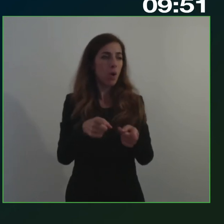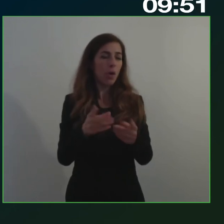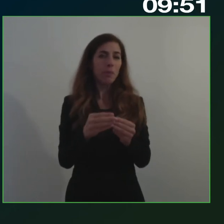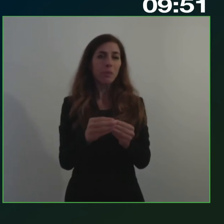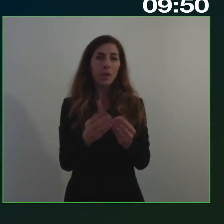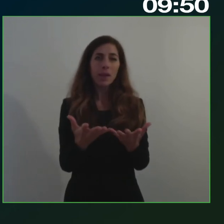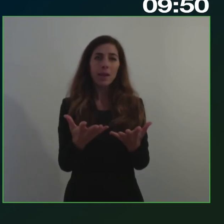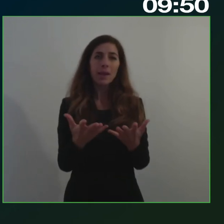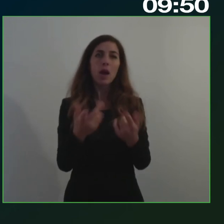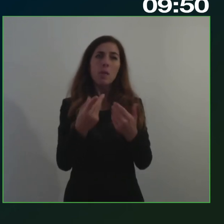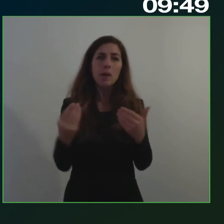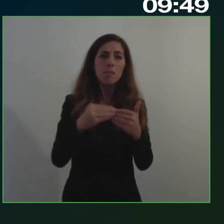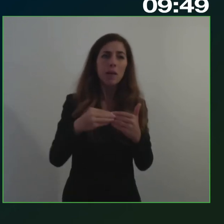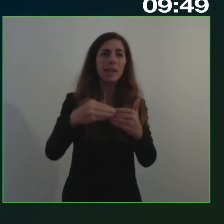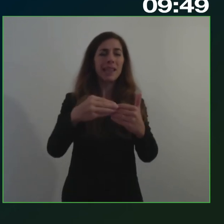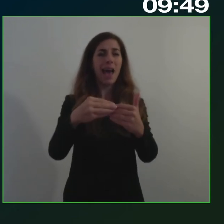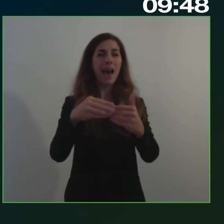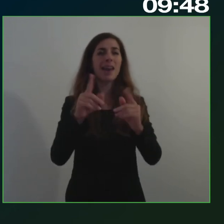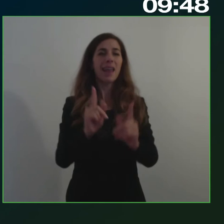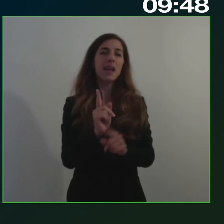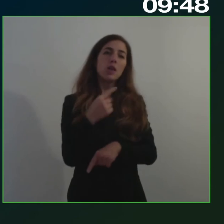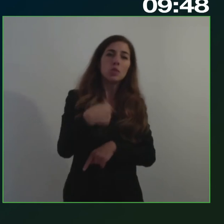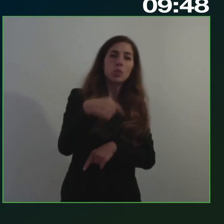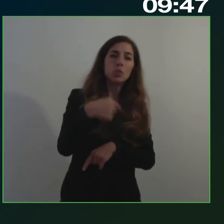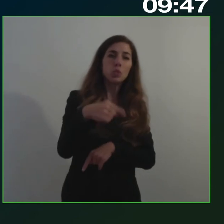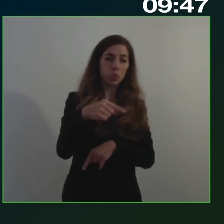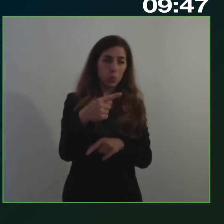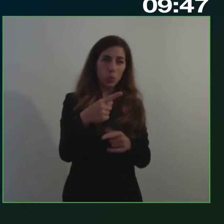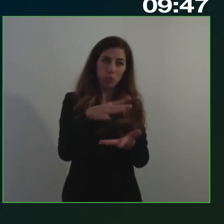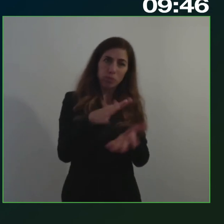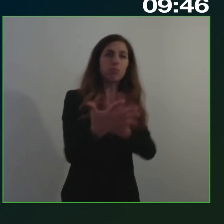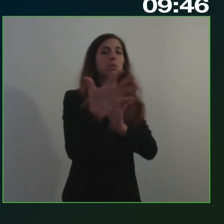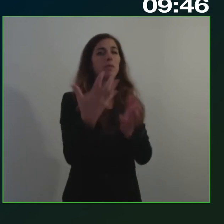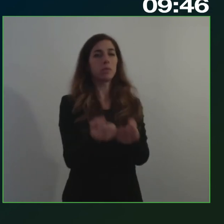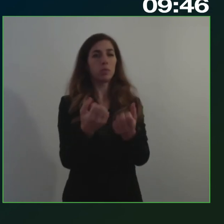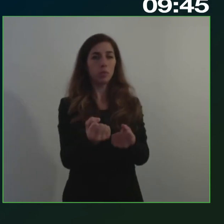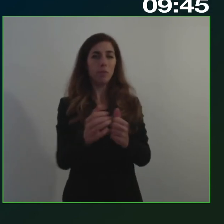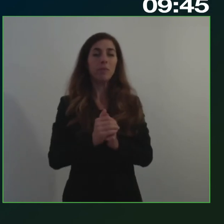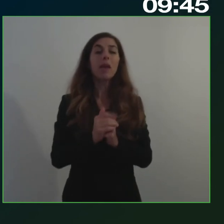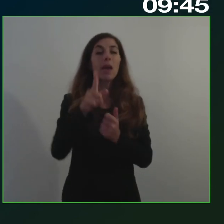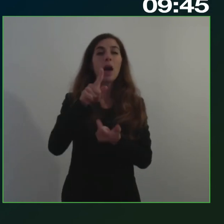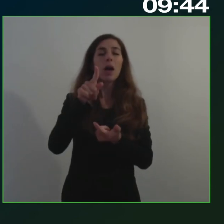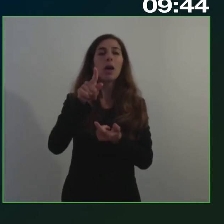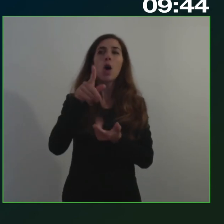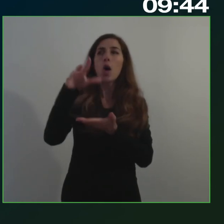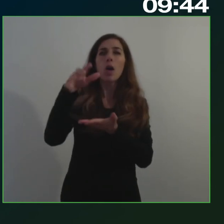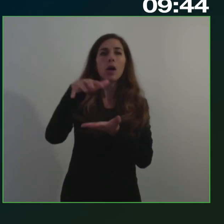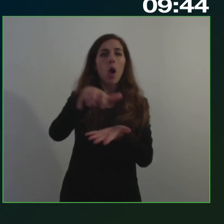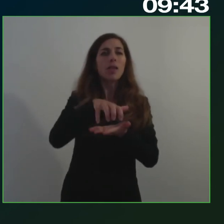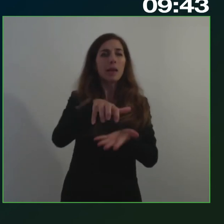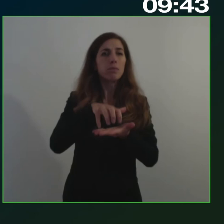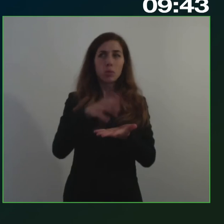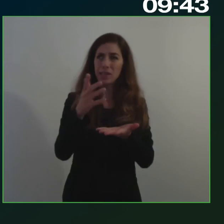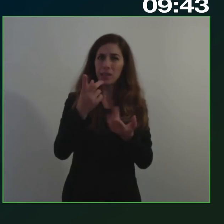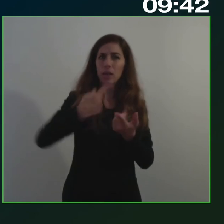diciamo di implementare nella sua nella sua attuazione i contributi intanto che abbiamo